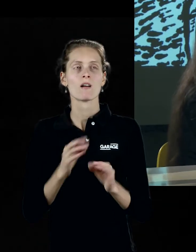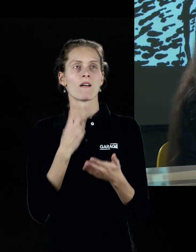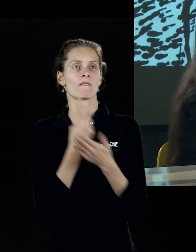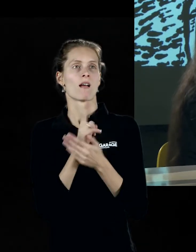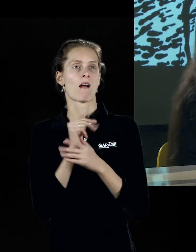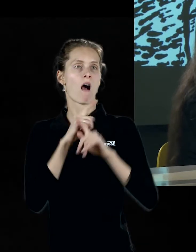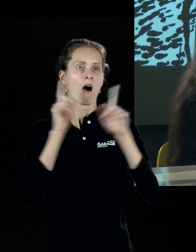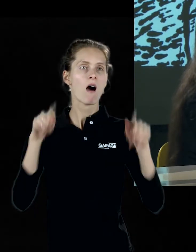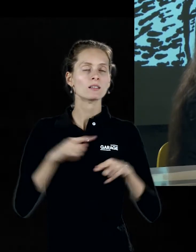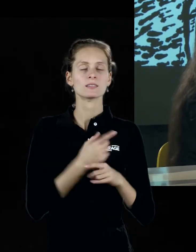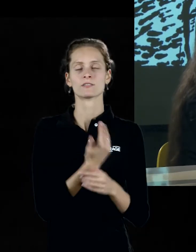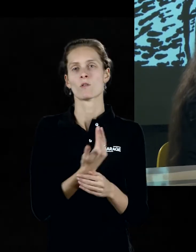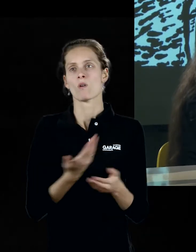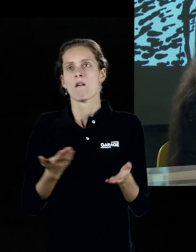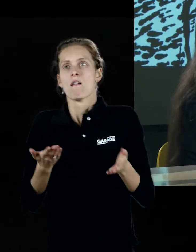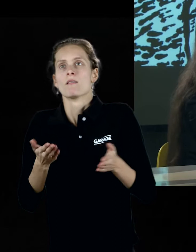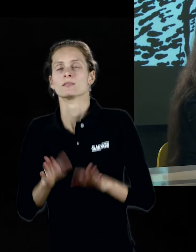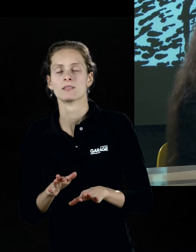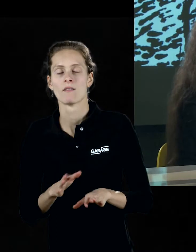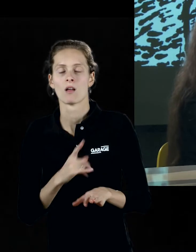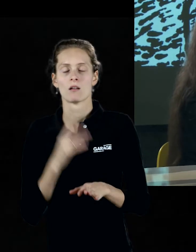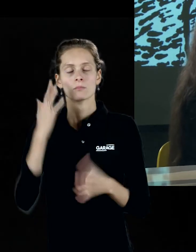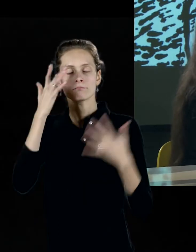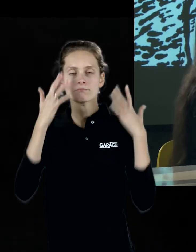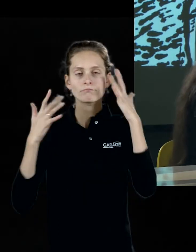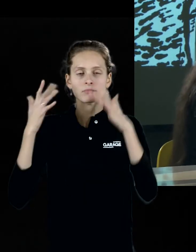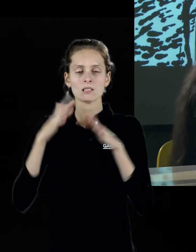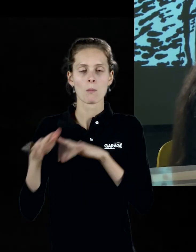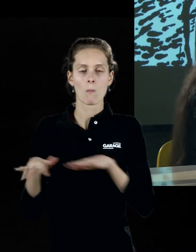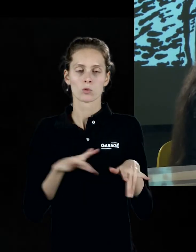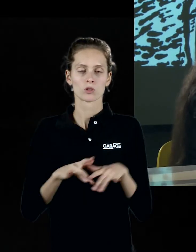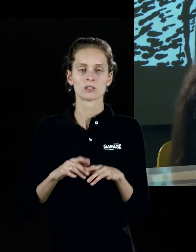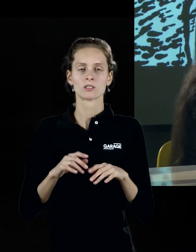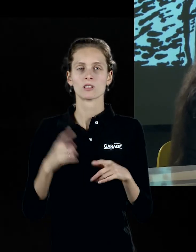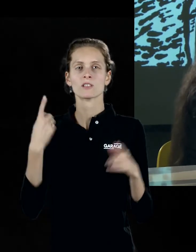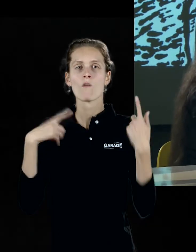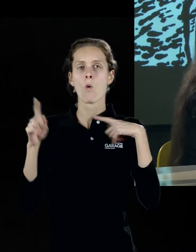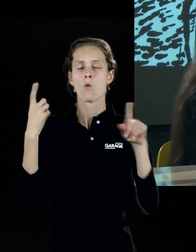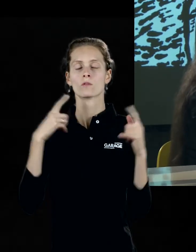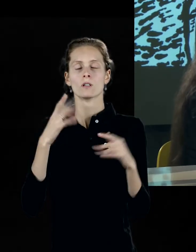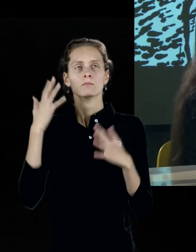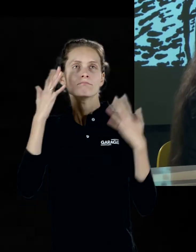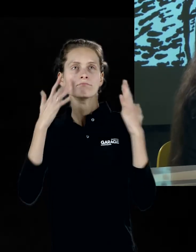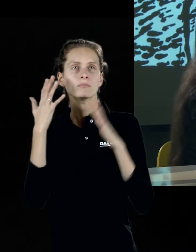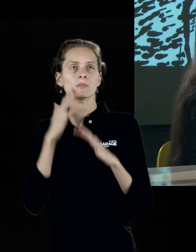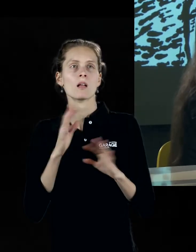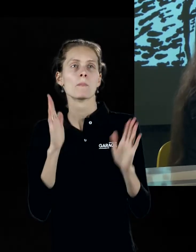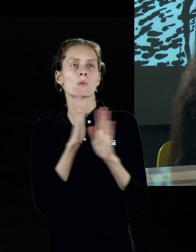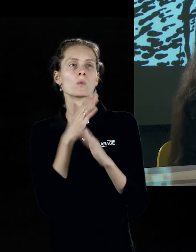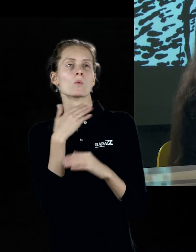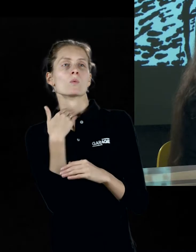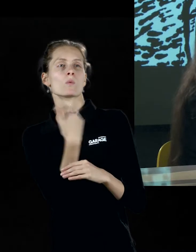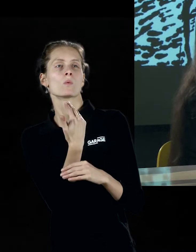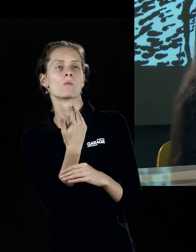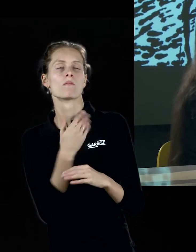выглядят те картины и та графика, которую он оставил, а то, как он осмыслял сам процесс творчества, и, наверное, как он осмыслял